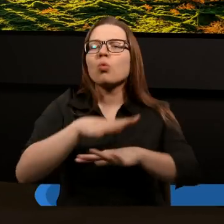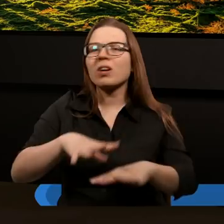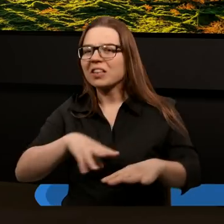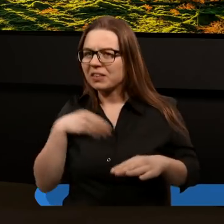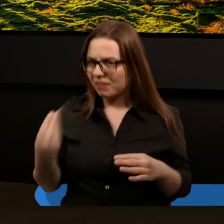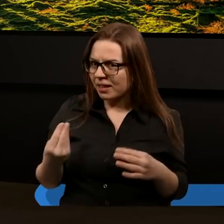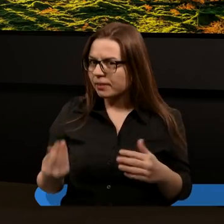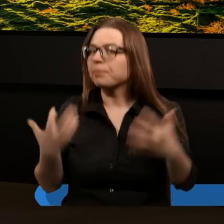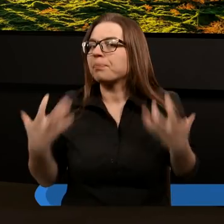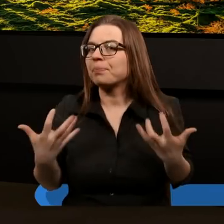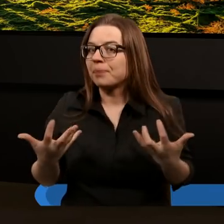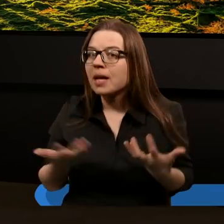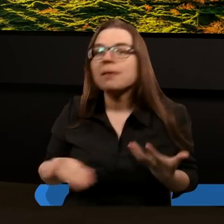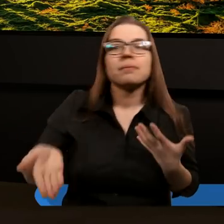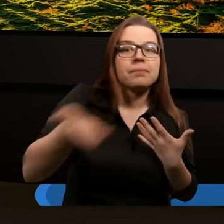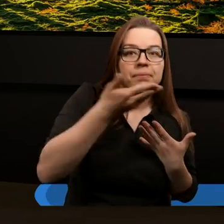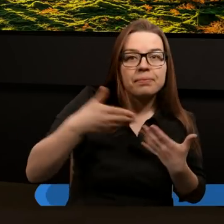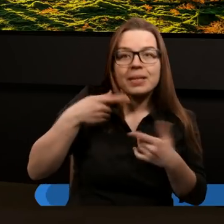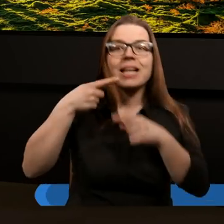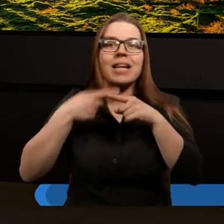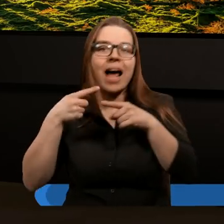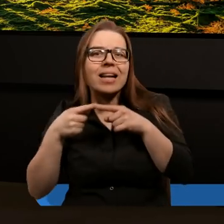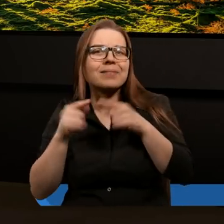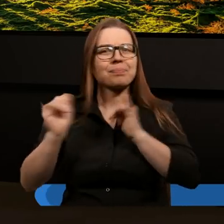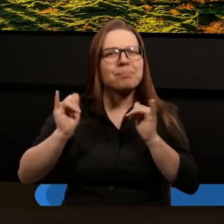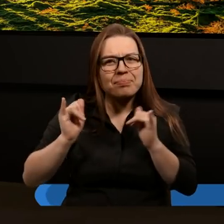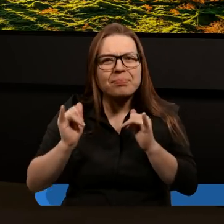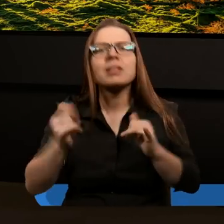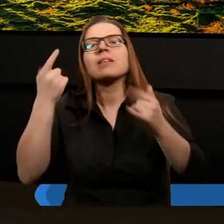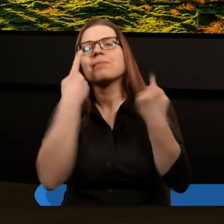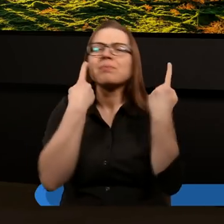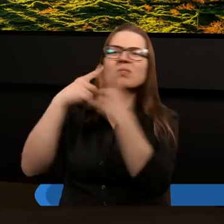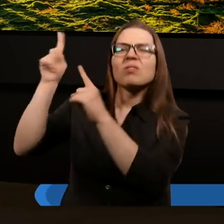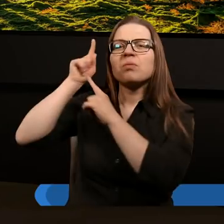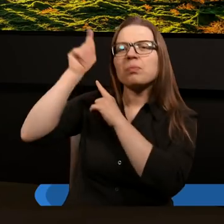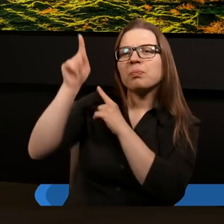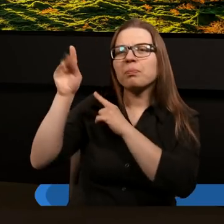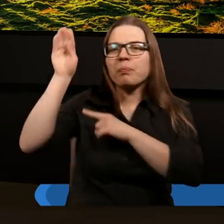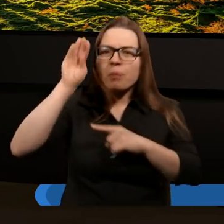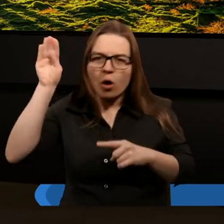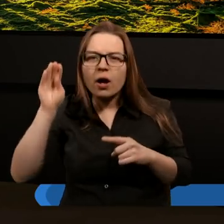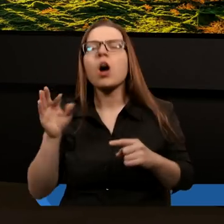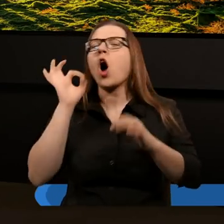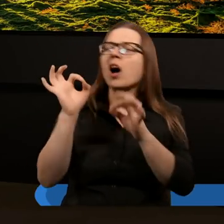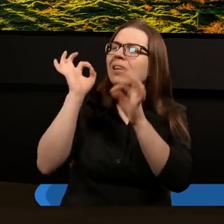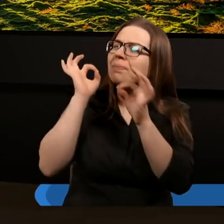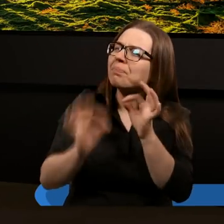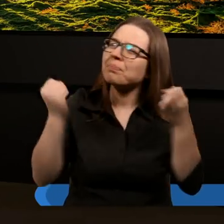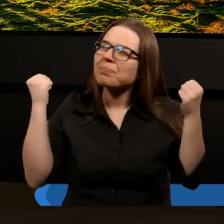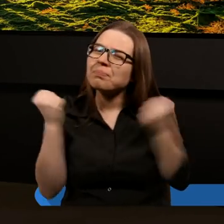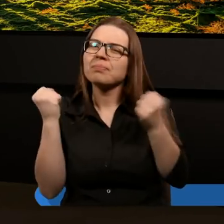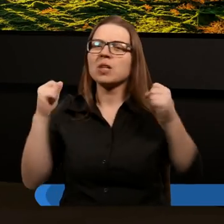chcemy rozpoczynając to studium zwrócić się do naszego Pana i Zbawiciela o szczególne